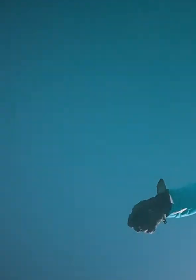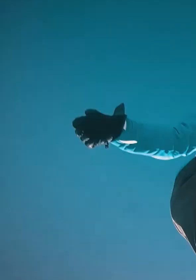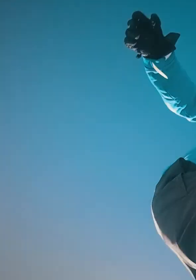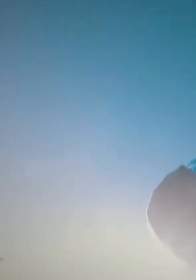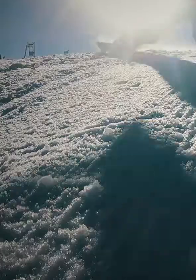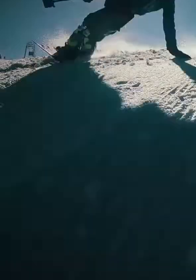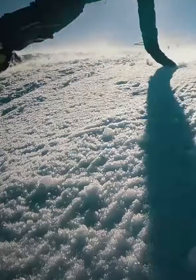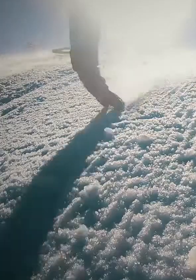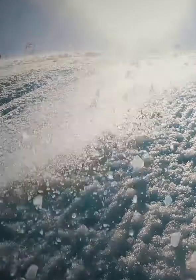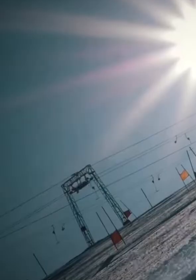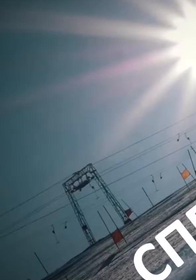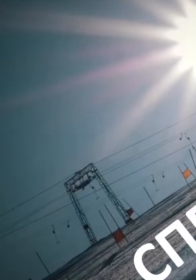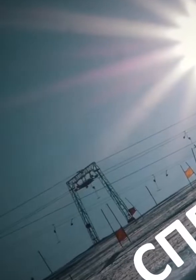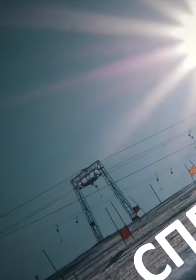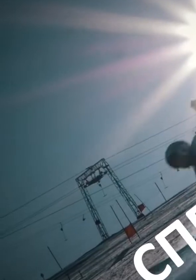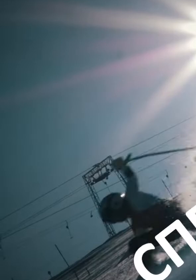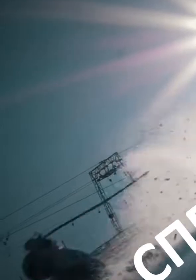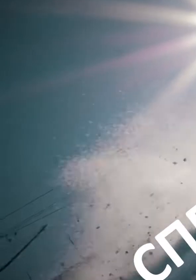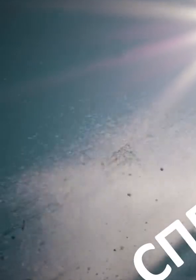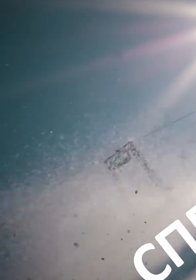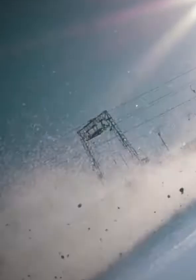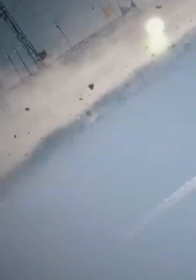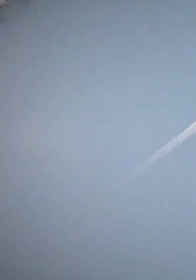Боротьбу за справедливість